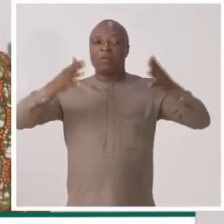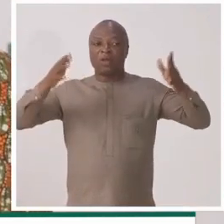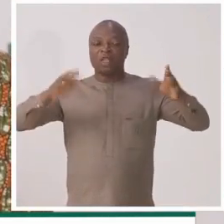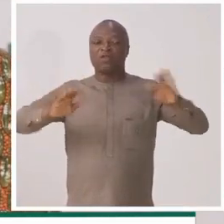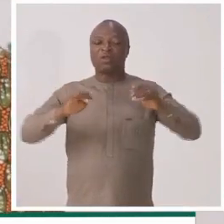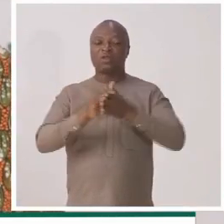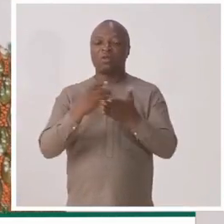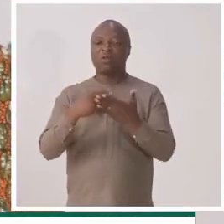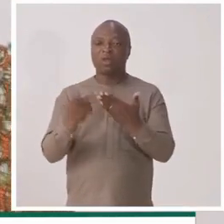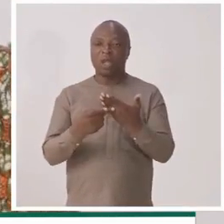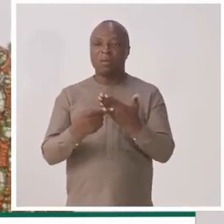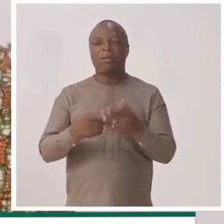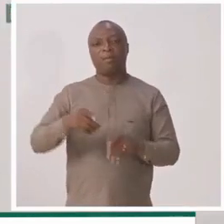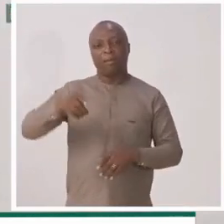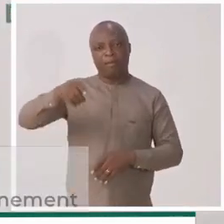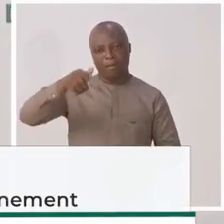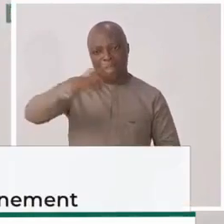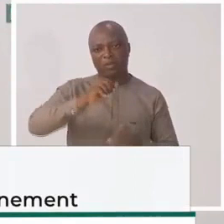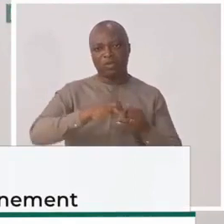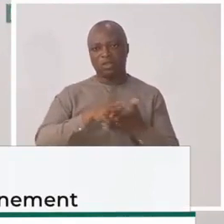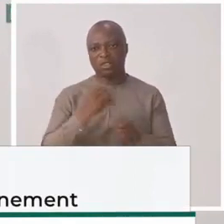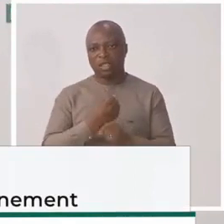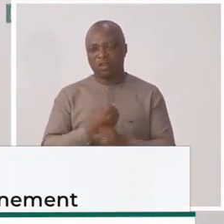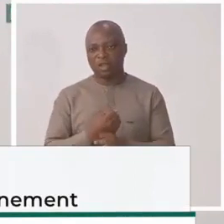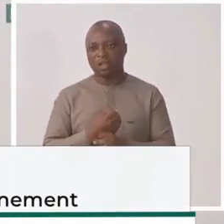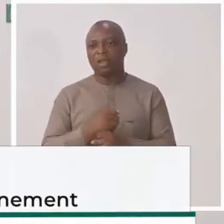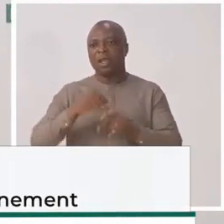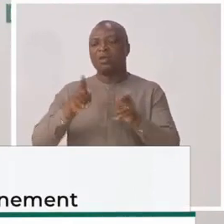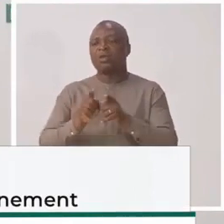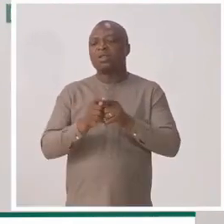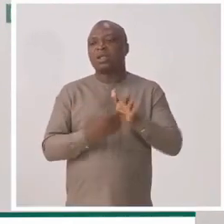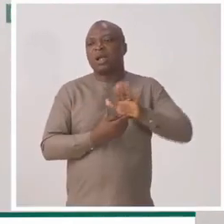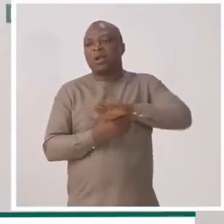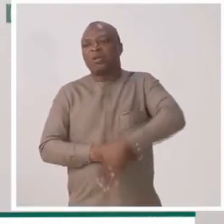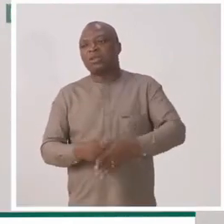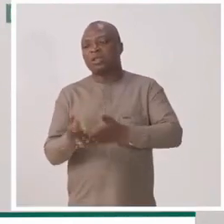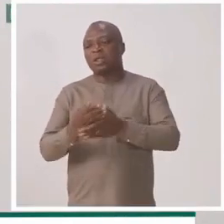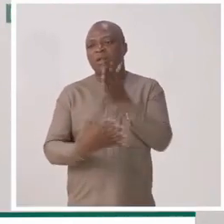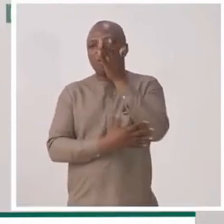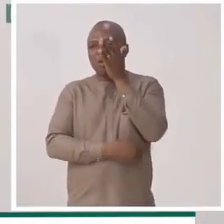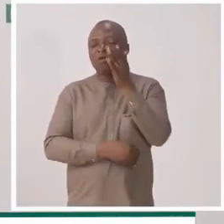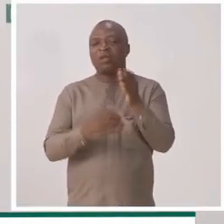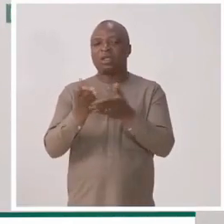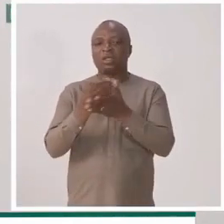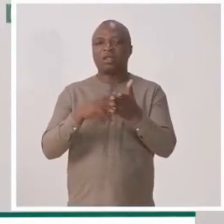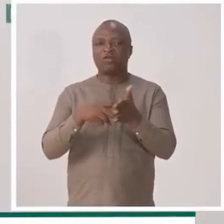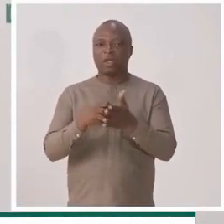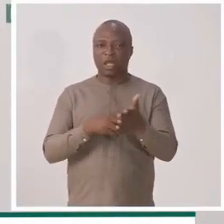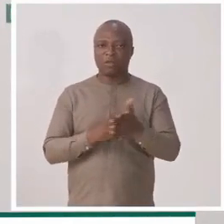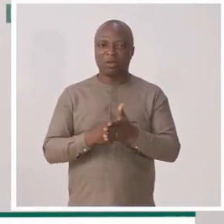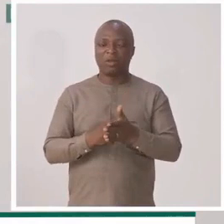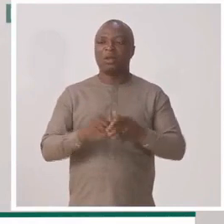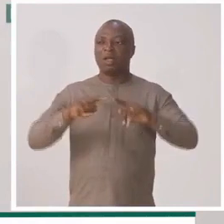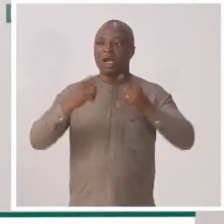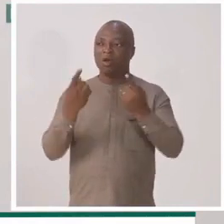abondant du fait de l'assiette, même de la matière, aille engorger les cours et tribunaux. Donc,